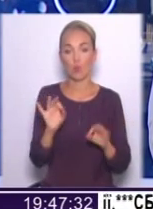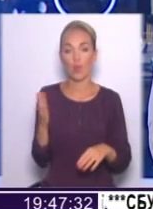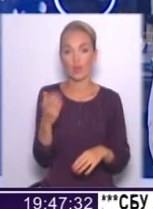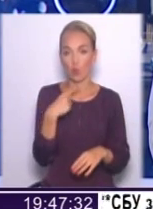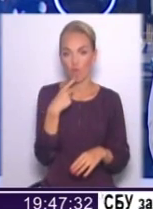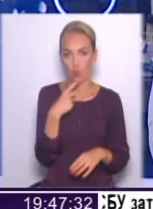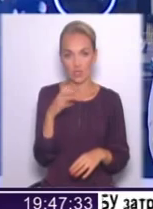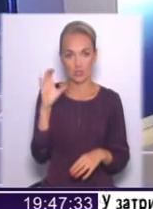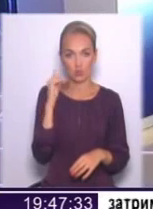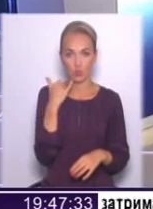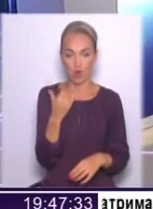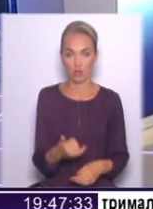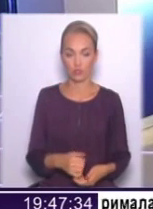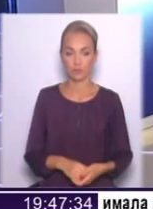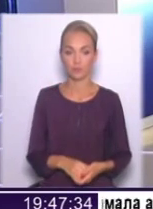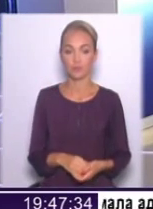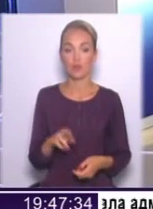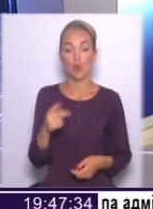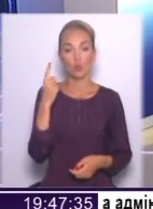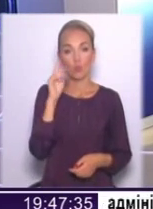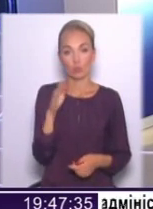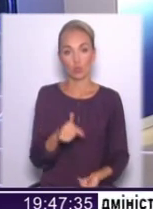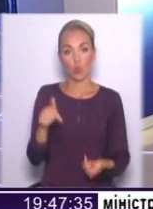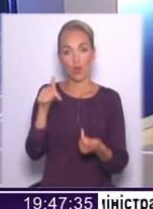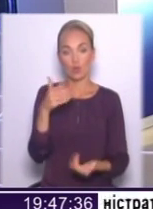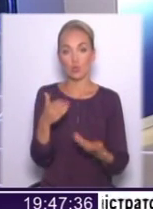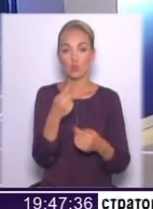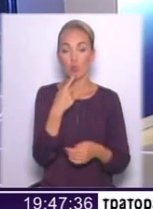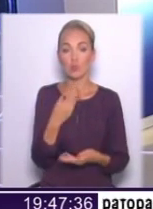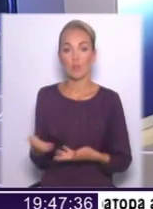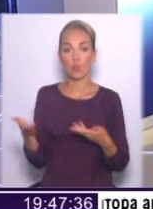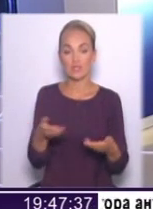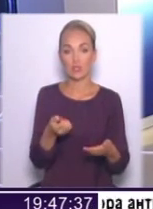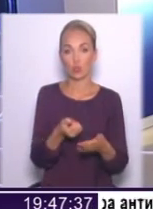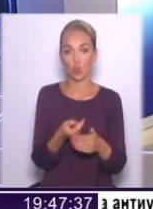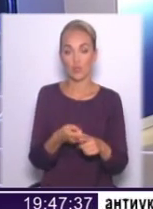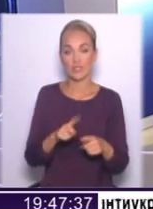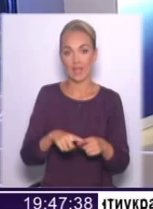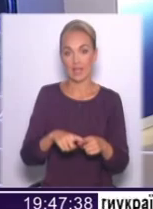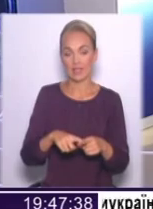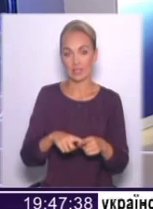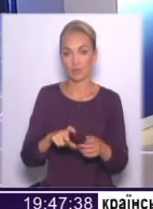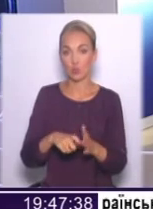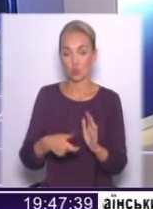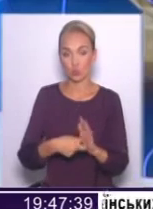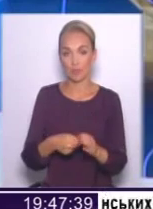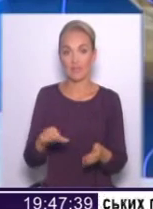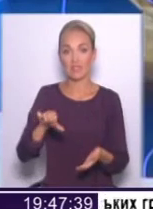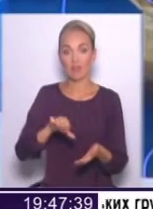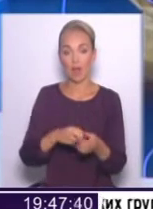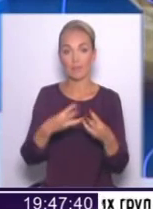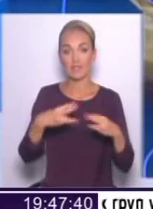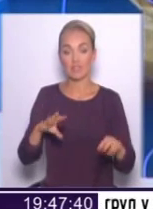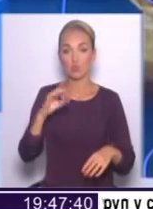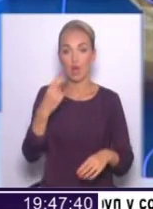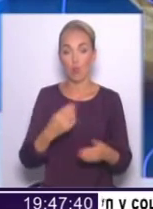говорив слухач. Я думаю, що буде доречно, якщо ми спробуємо запросити до цієї студії представника Міністерства соціальної політики,